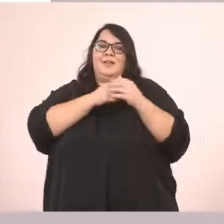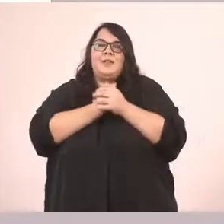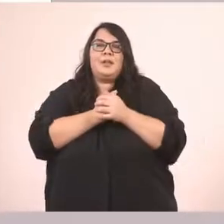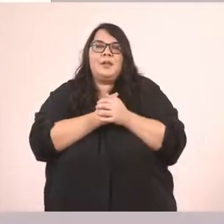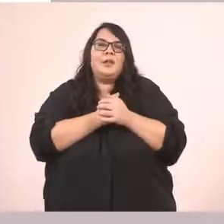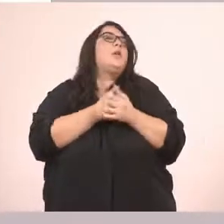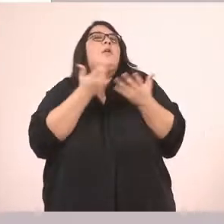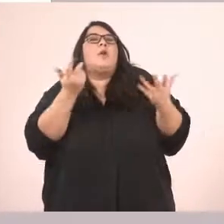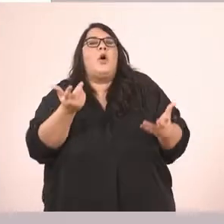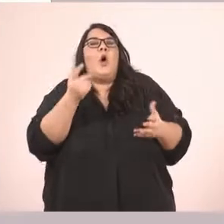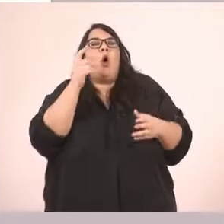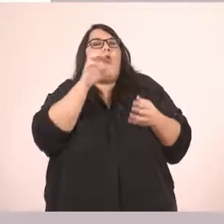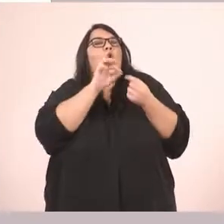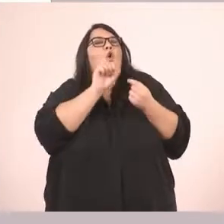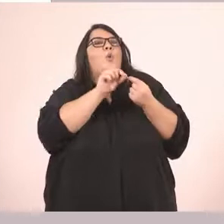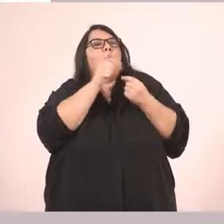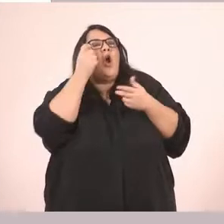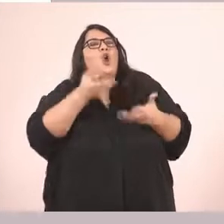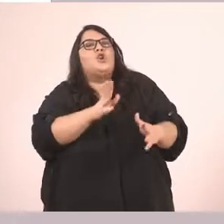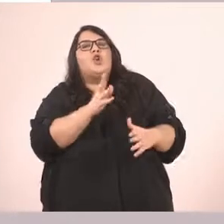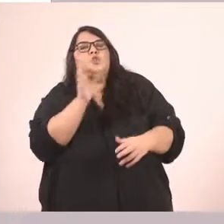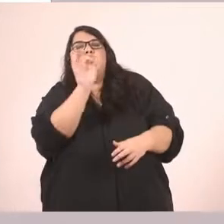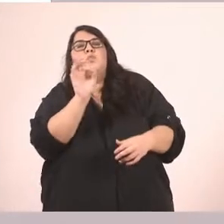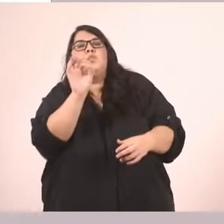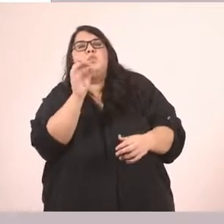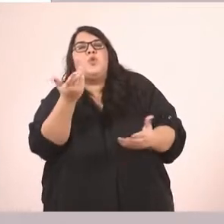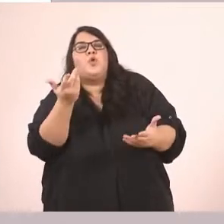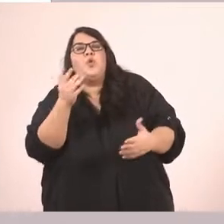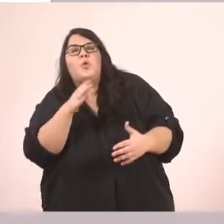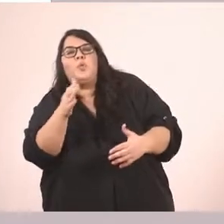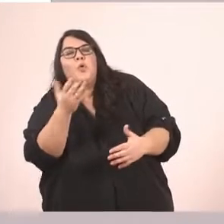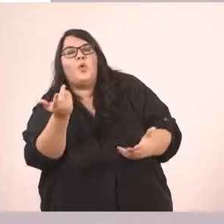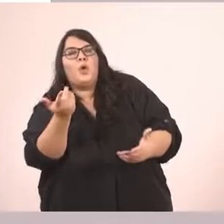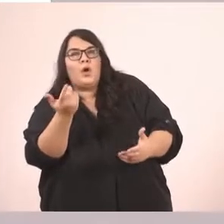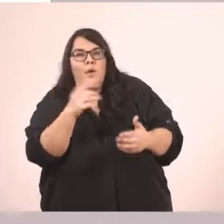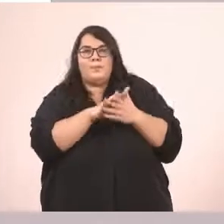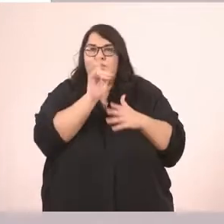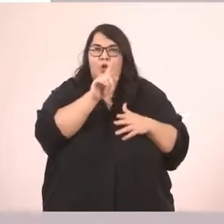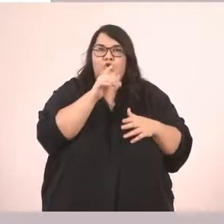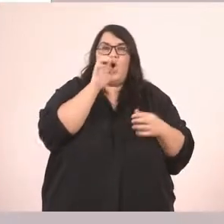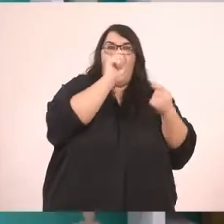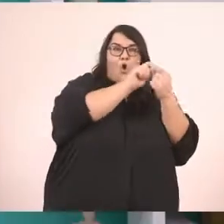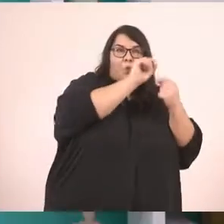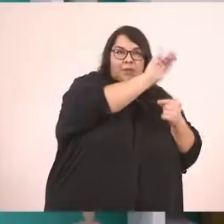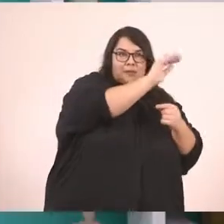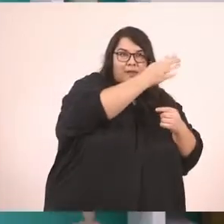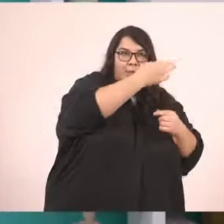βρούνε τον γιο του Ρουμπί. Θα ρωτήσουν τον Ρουμπί ή θα τους πει ο Καμιλιέρης. Για να δω!